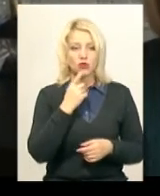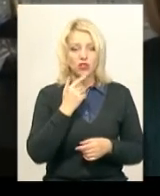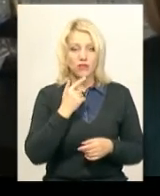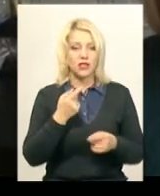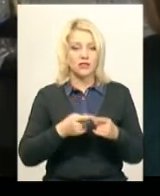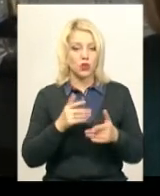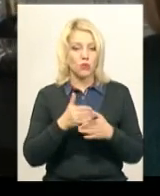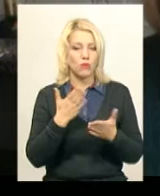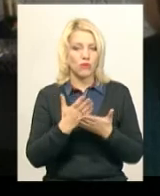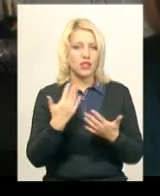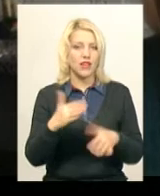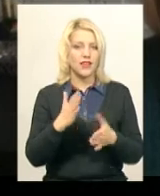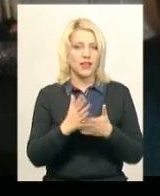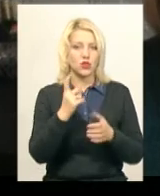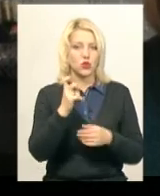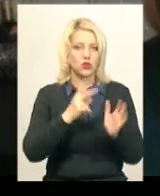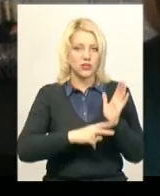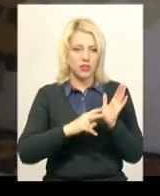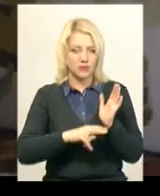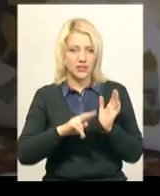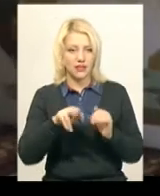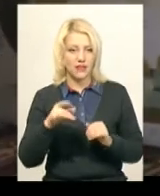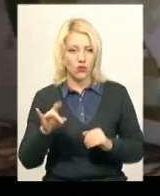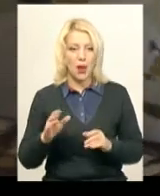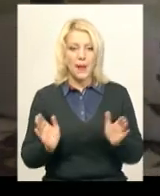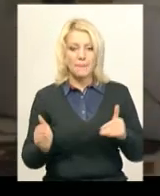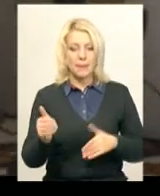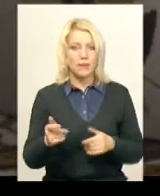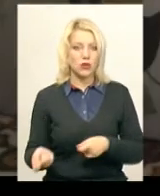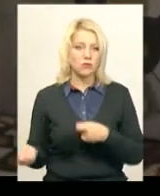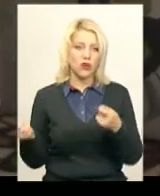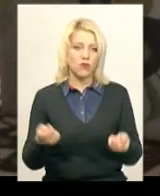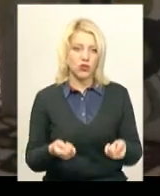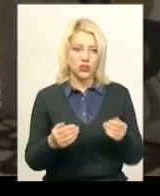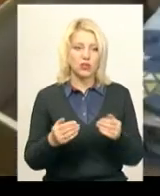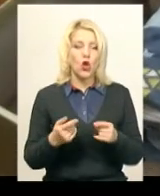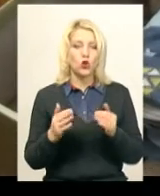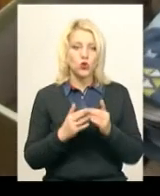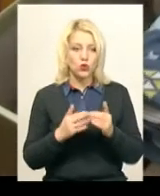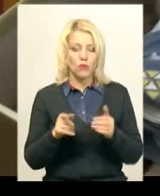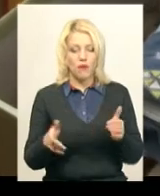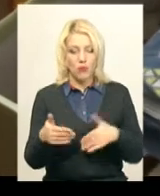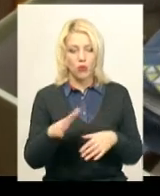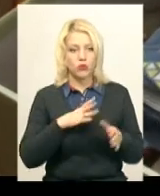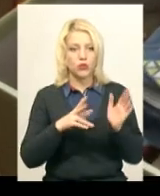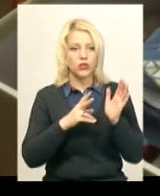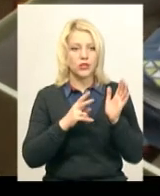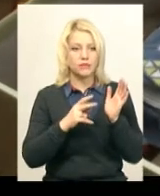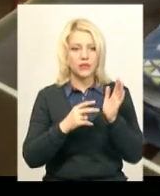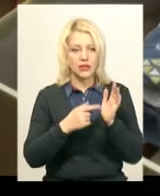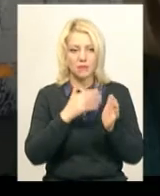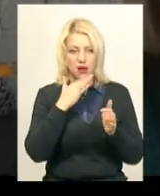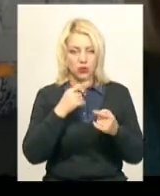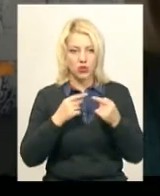Оксана Сьомок розповідає, бебі-бокс привозять додому. У її пакунку було 46 речей, якими вона та її донька користувалися до 9